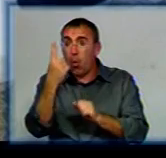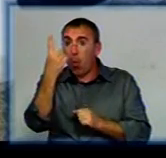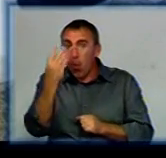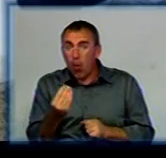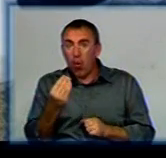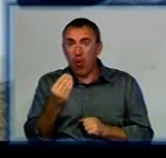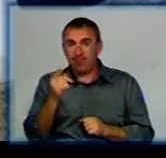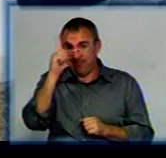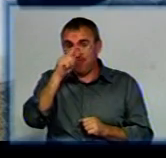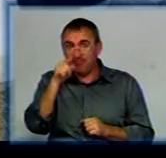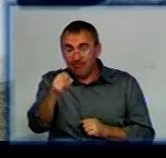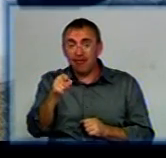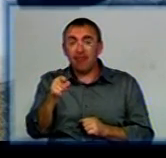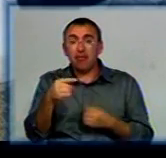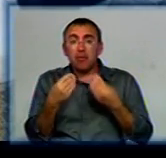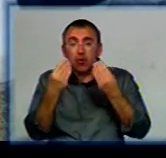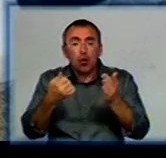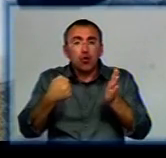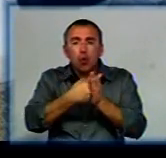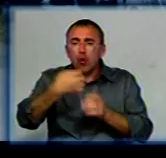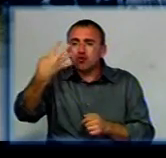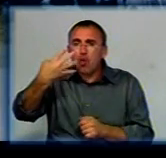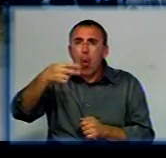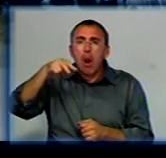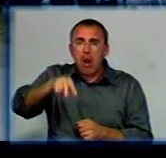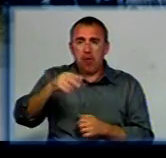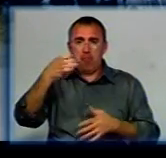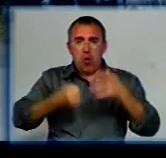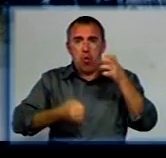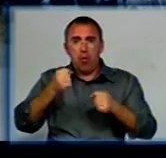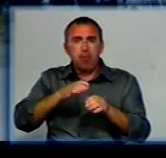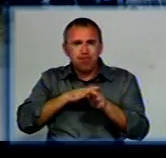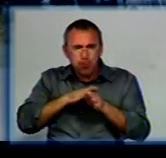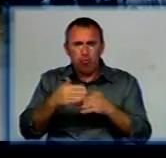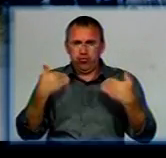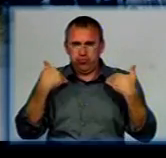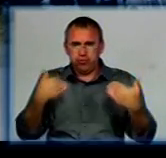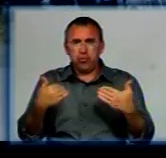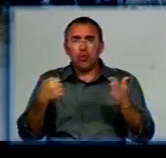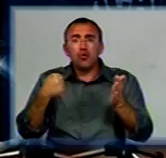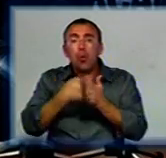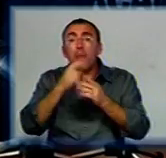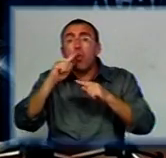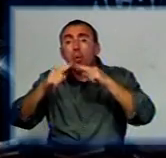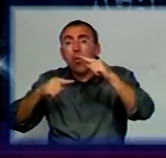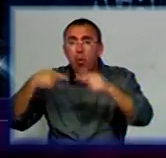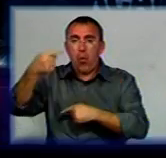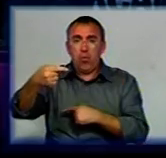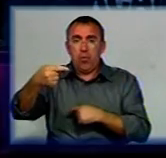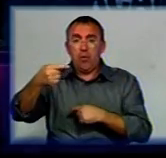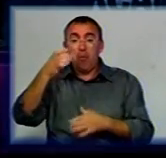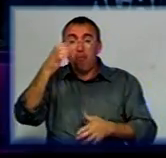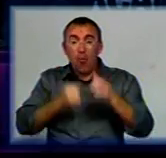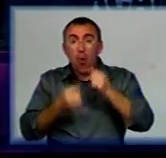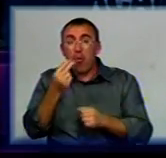голоштинофрейської породи дає до 40 літрів молока. Запрацювати на повну потужість підприємство має вже за рік. Це має бути молочний